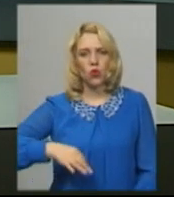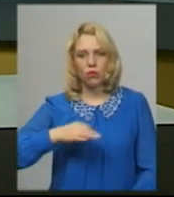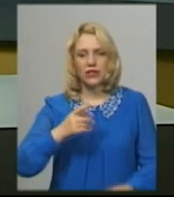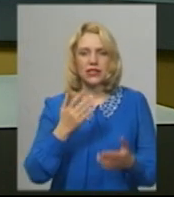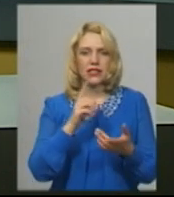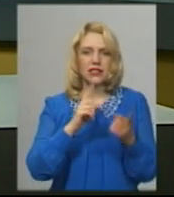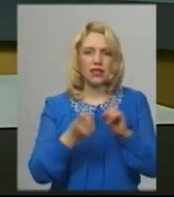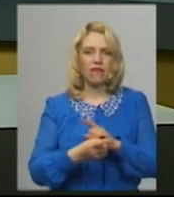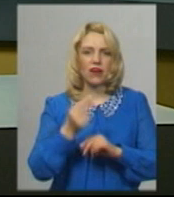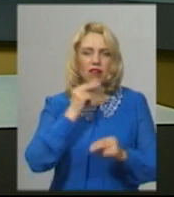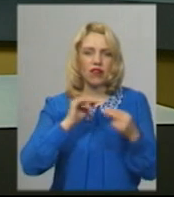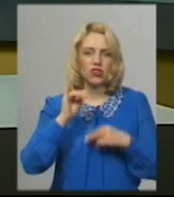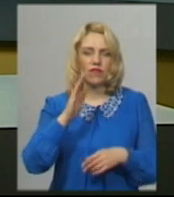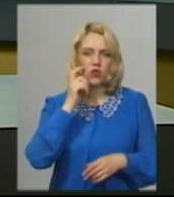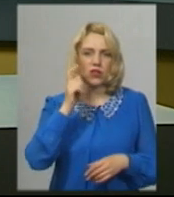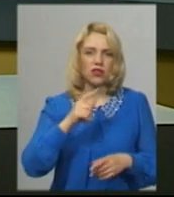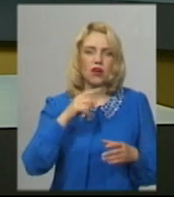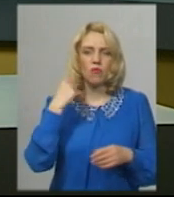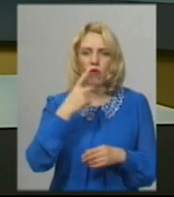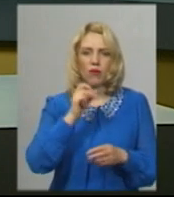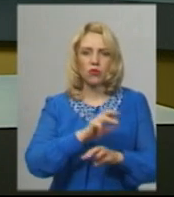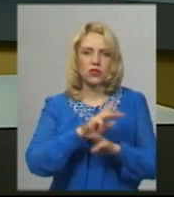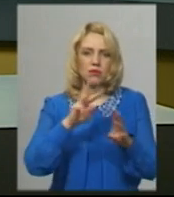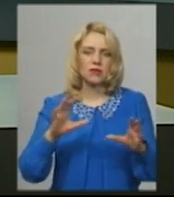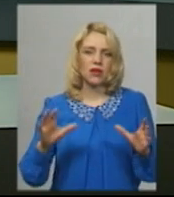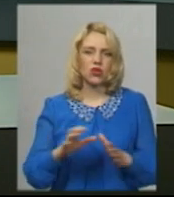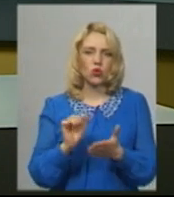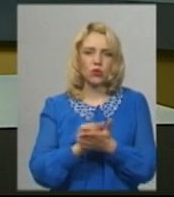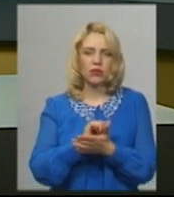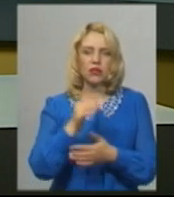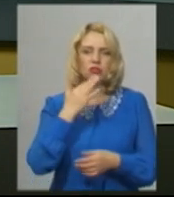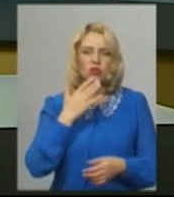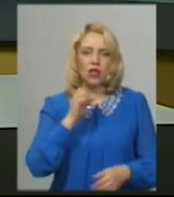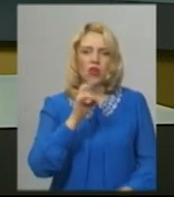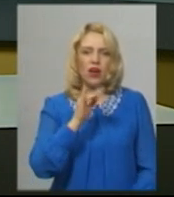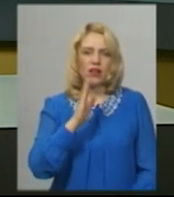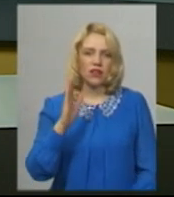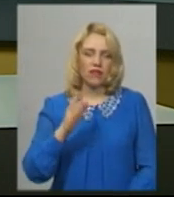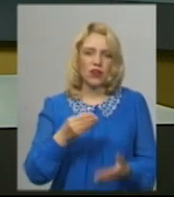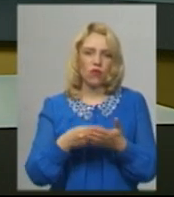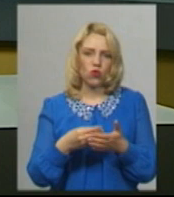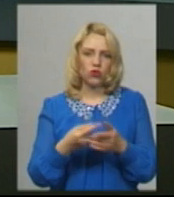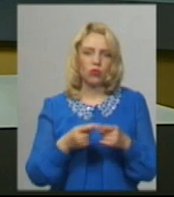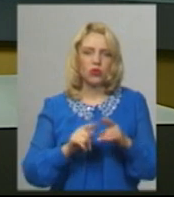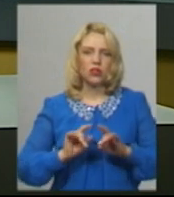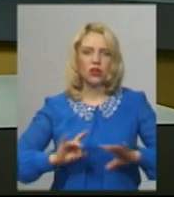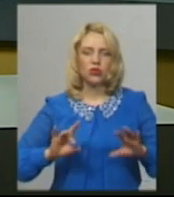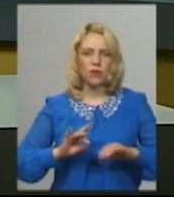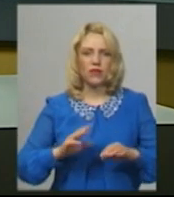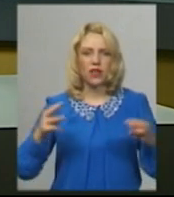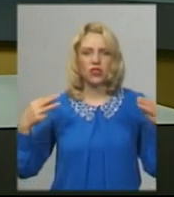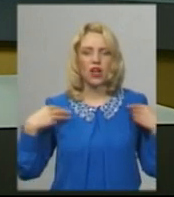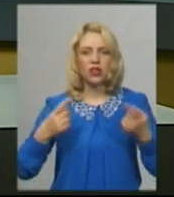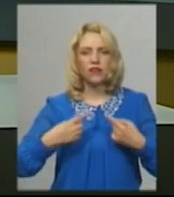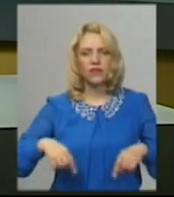кращим в Україні. Йдеться про забезпечення збереженості документів Національного архівного фонду. Про це Суспільному розповіла начальниця